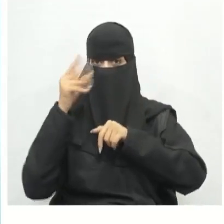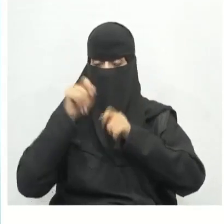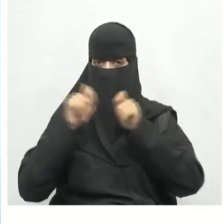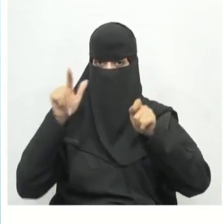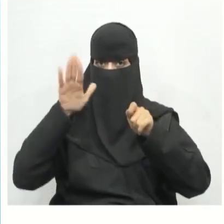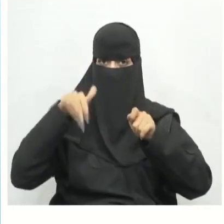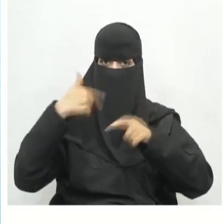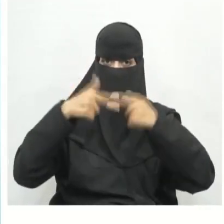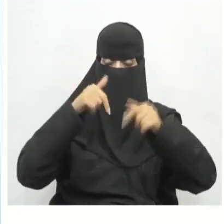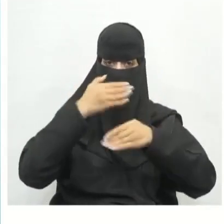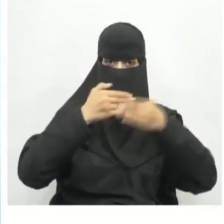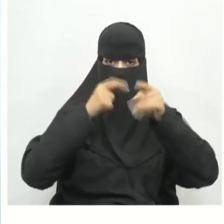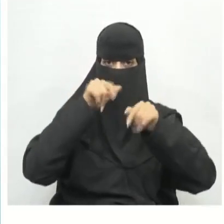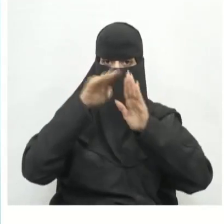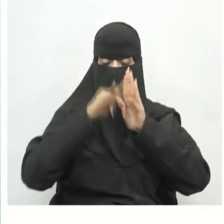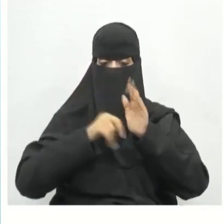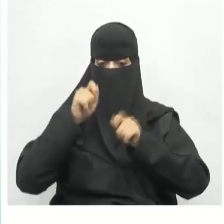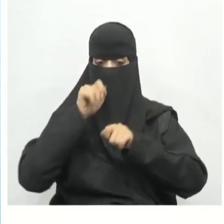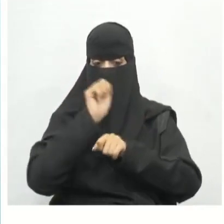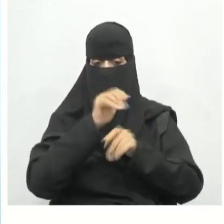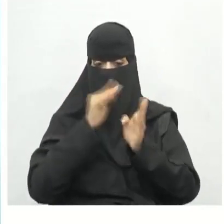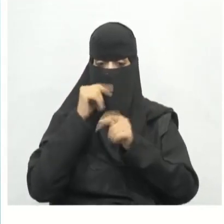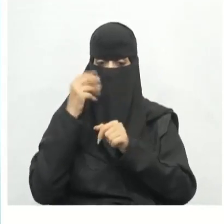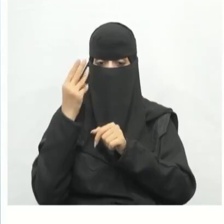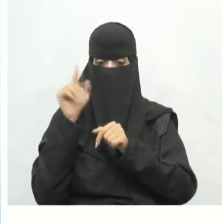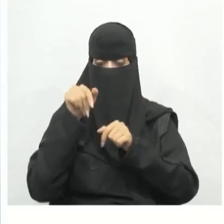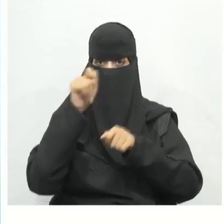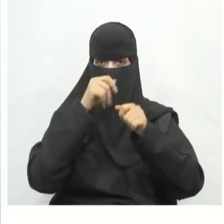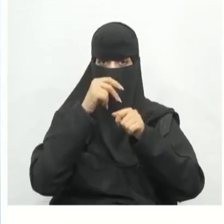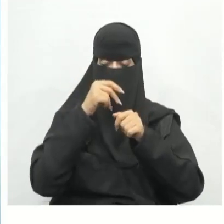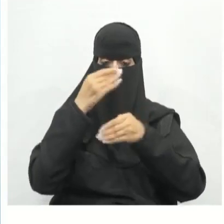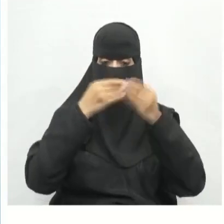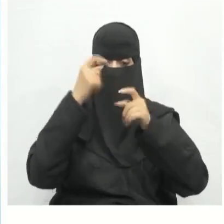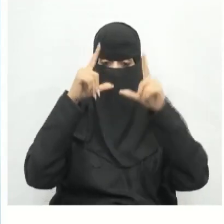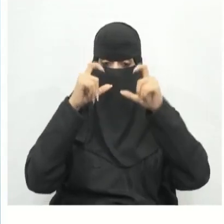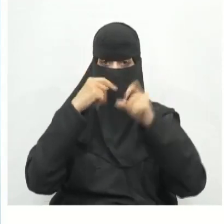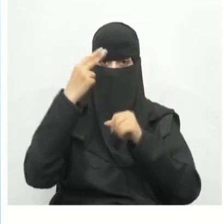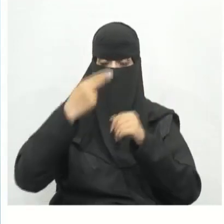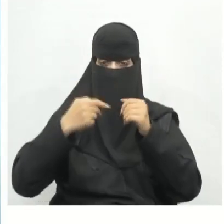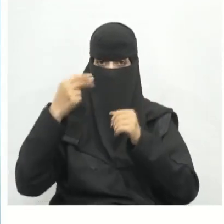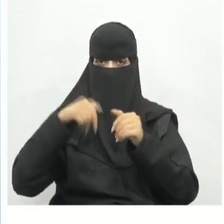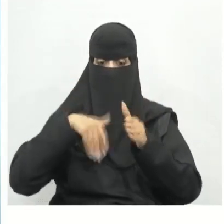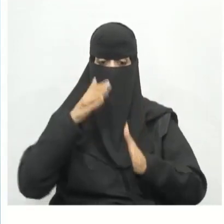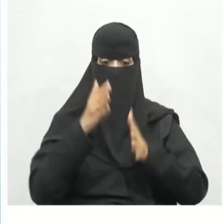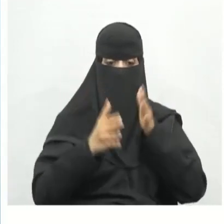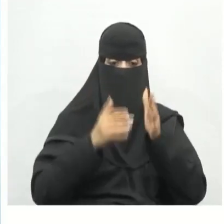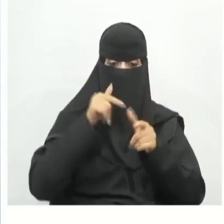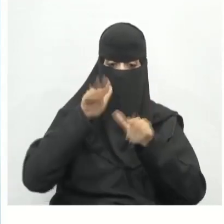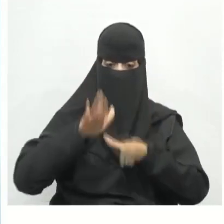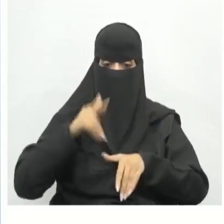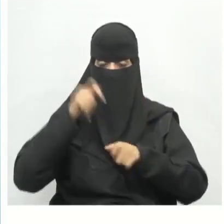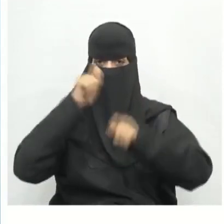يتم إنشاؤها باستخدام برامج حاسبية خاصة للتصميم ثلاثي الأبعاد لإنشاء صور ورسوم متحركة